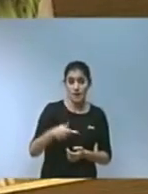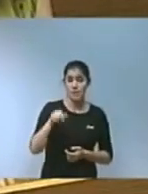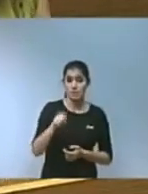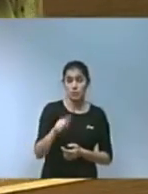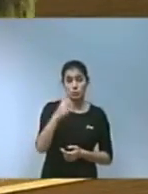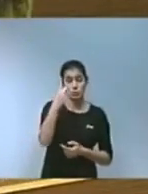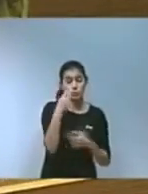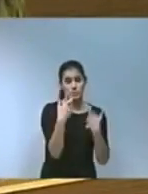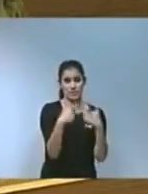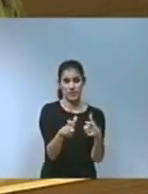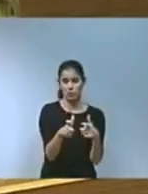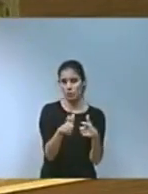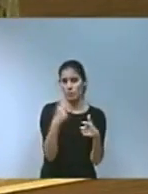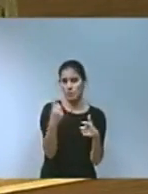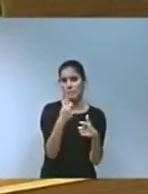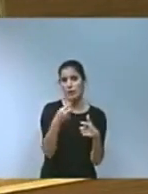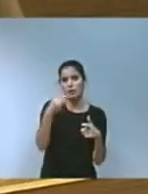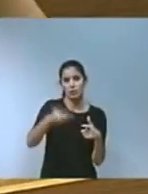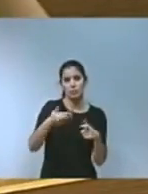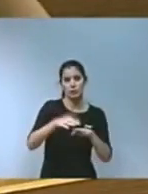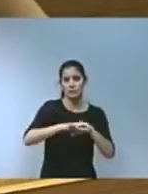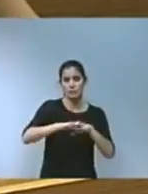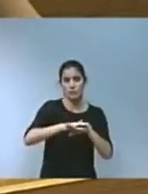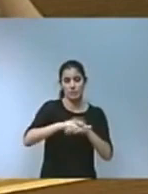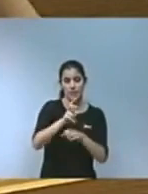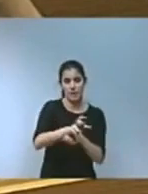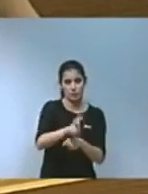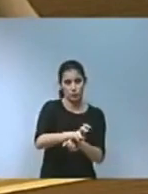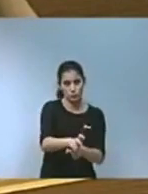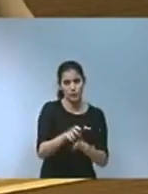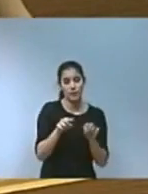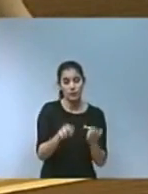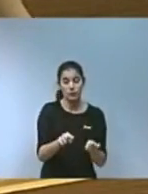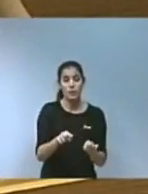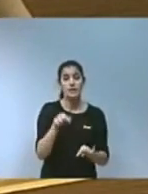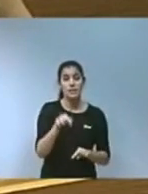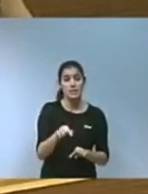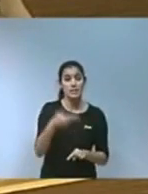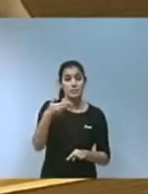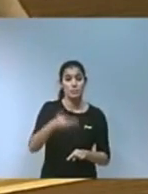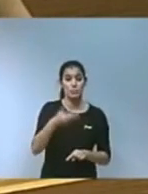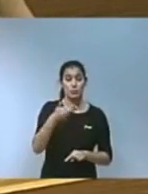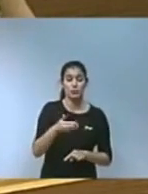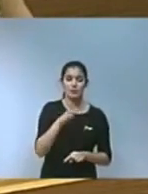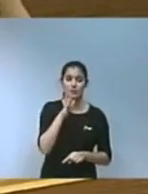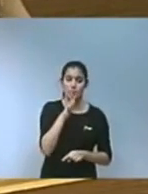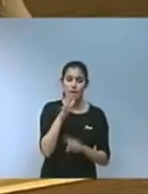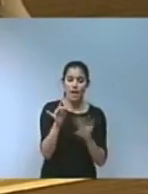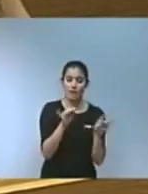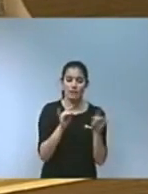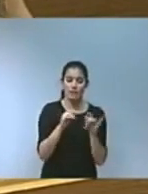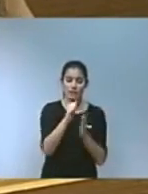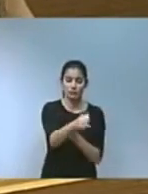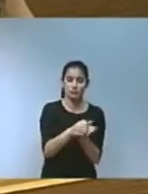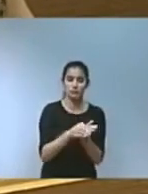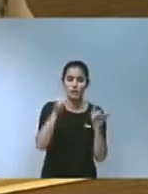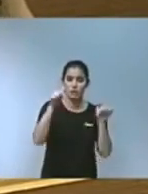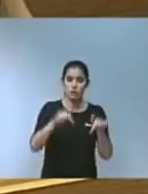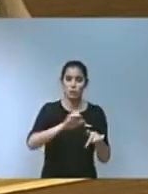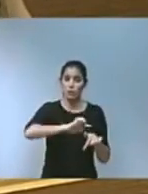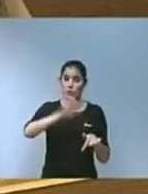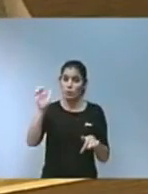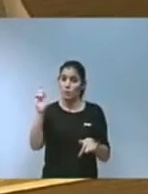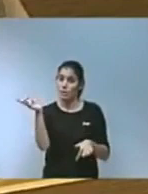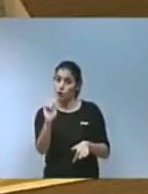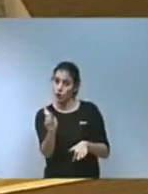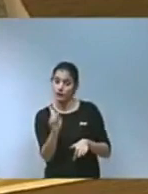primaris més fonamentals. Ser dique de contenció de la desertificació del sur d'Europa implica tindre